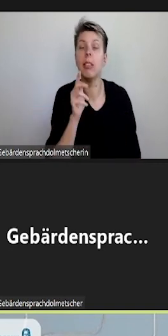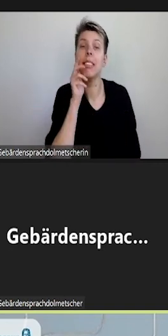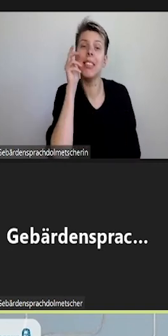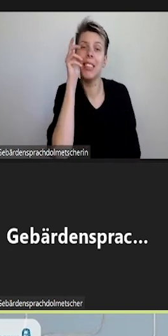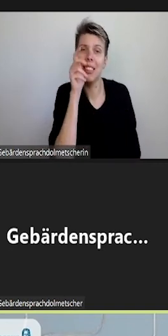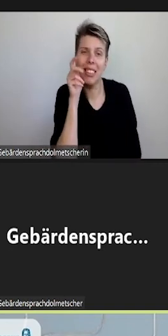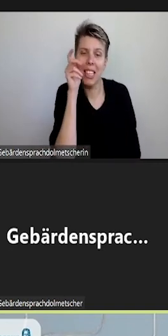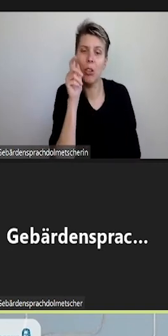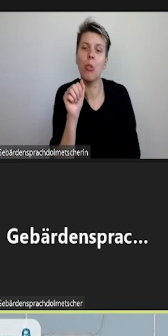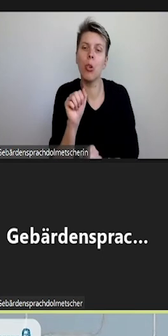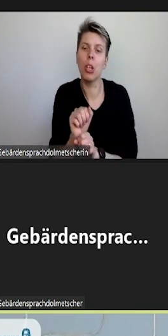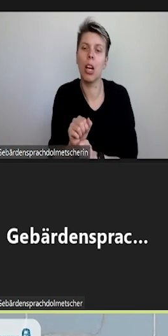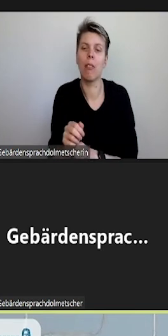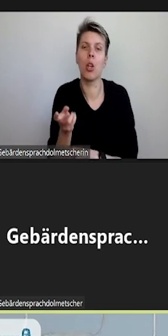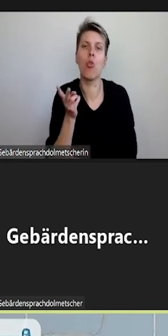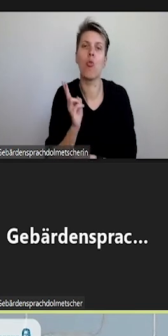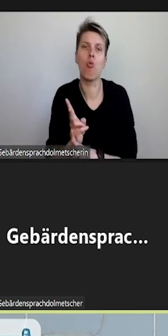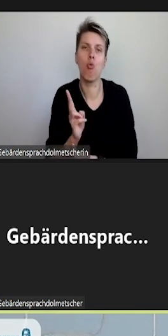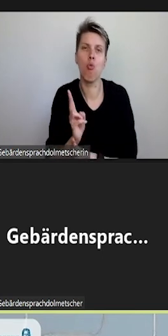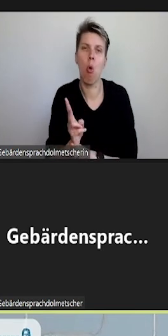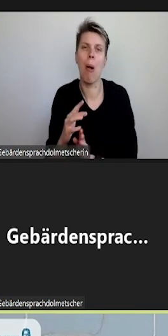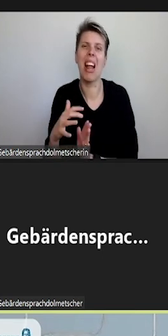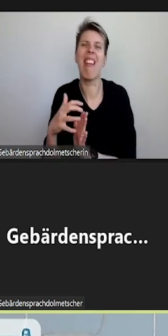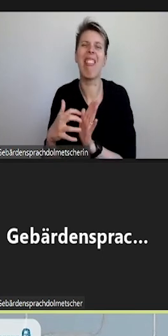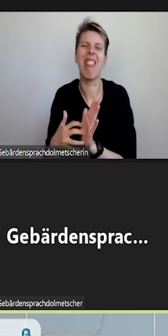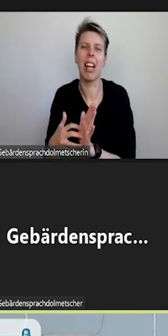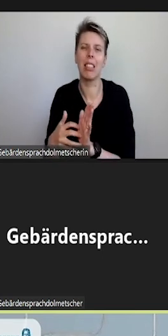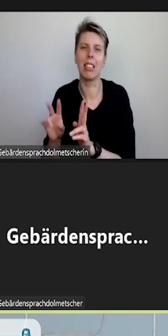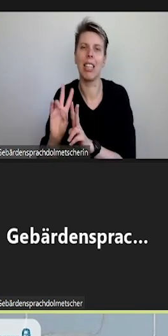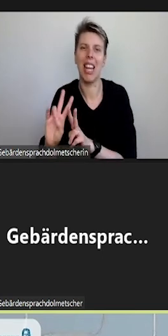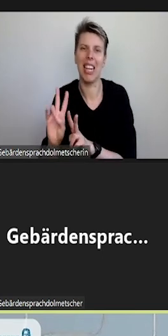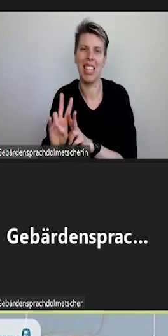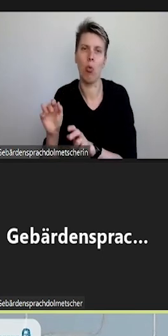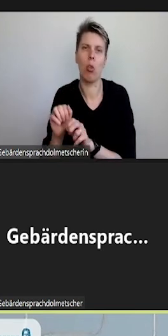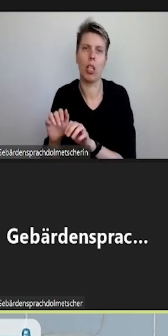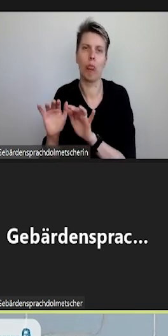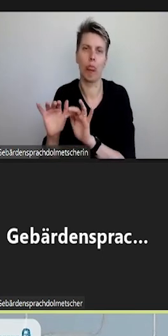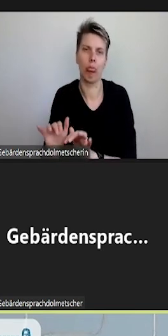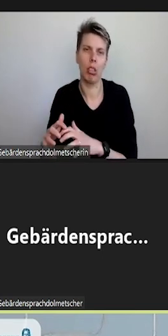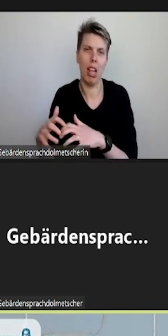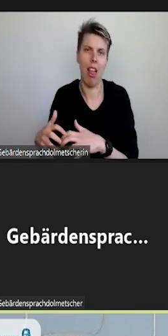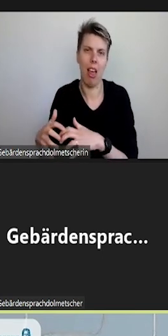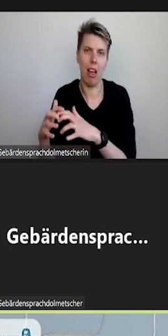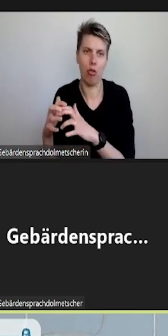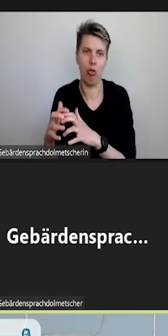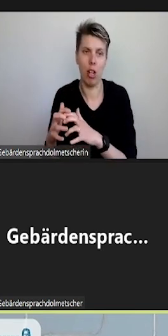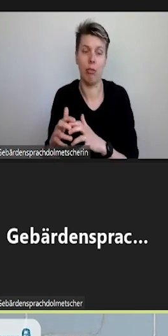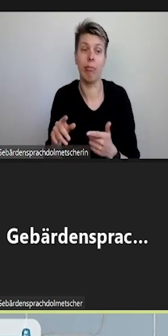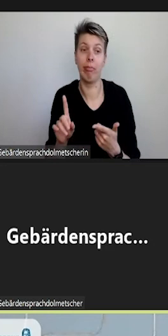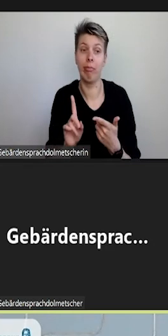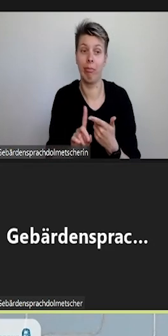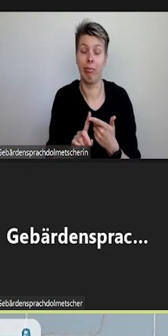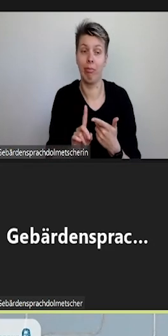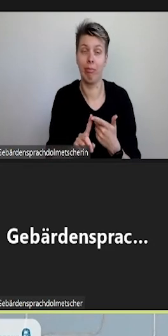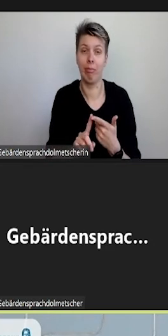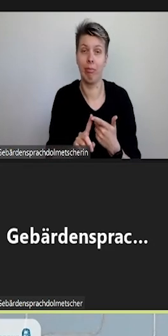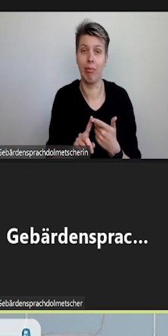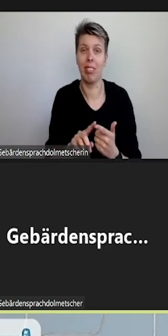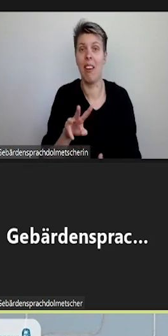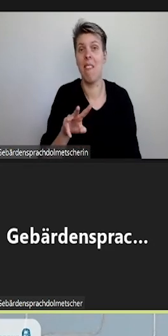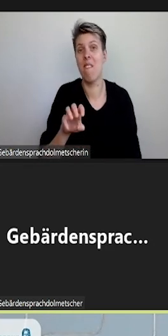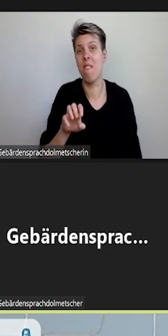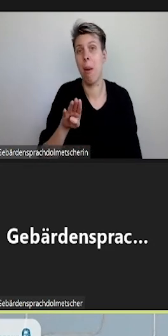auch mit einem normalen Texteditor erstellen. Und etwas weiter greift eine Web